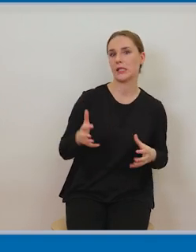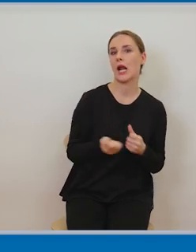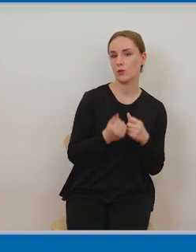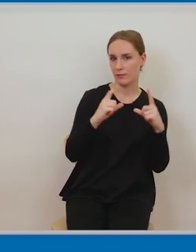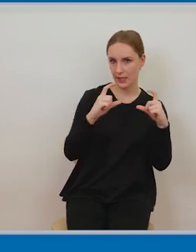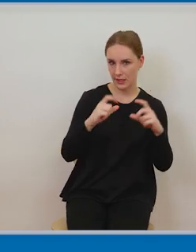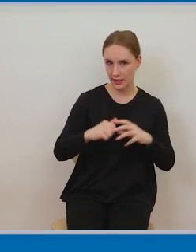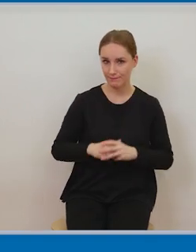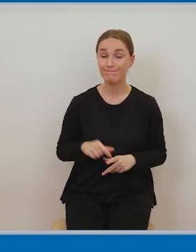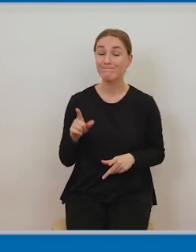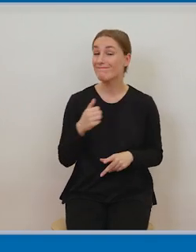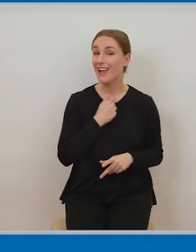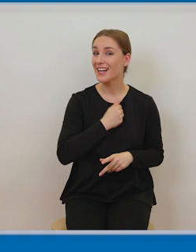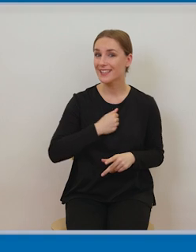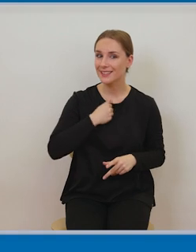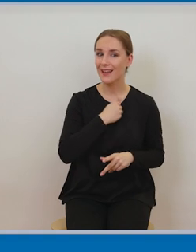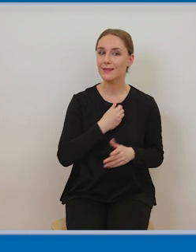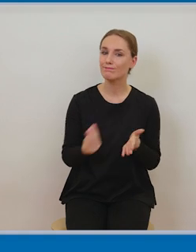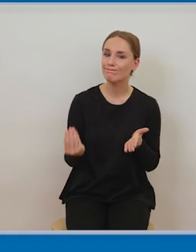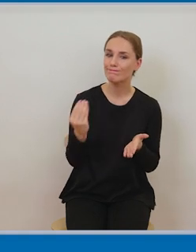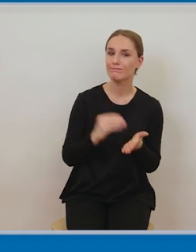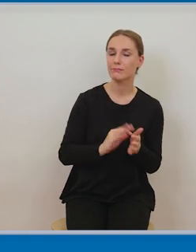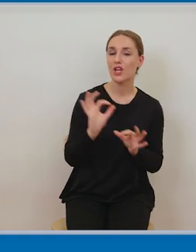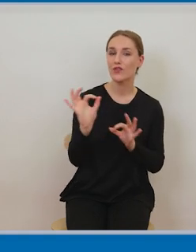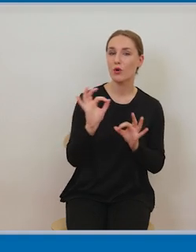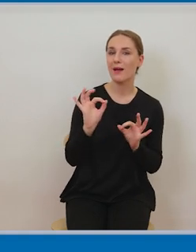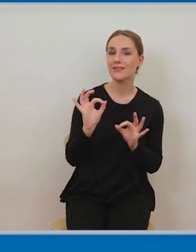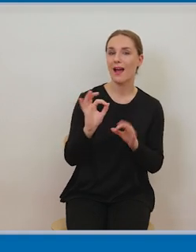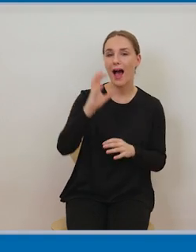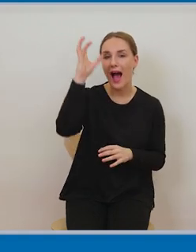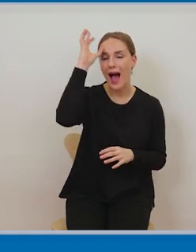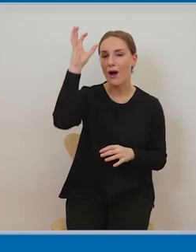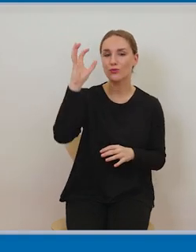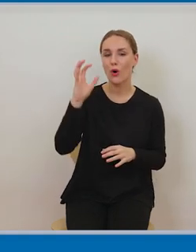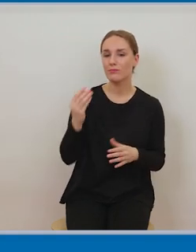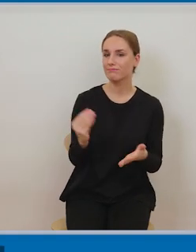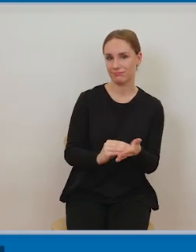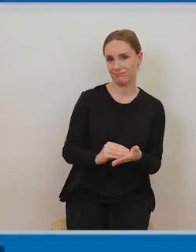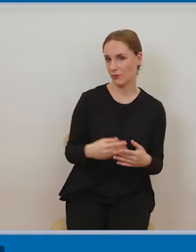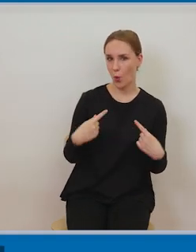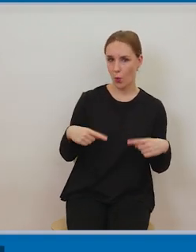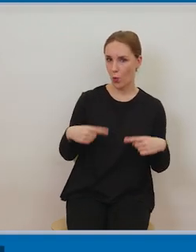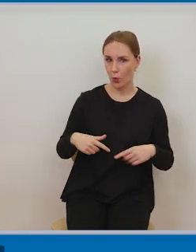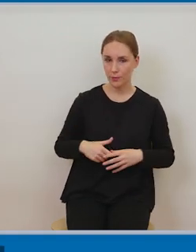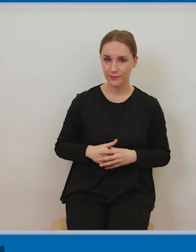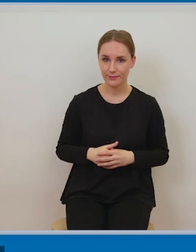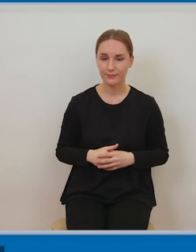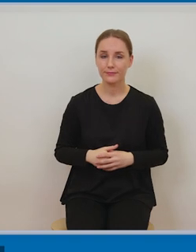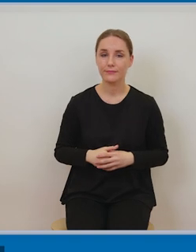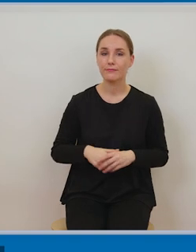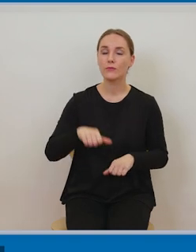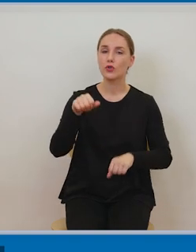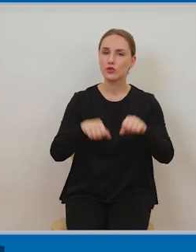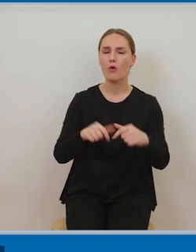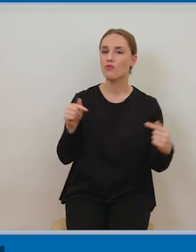o autorze tego zdjęcia. Przy czym spór sądowy dotyczył zarówno potencjalnego naruszenia prawa osobistego w